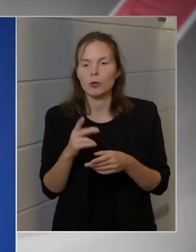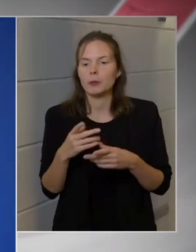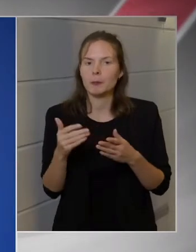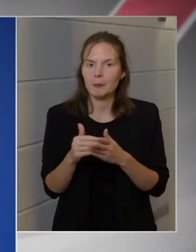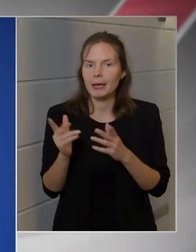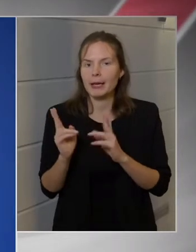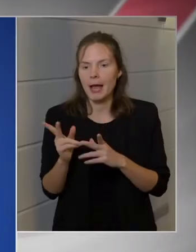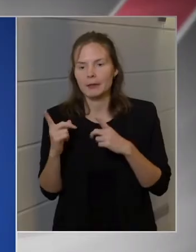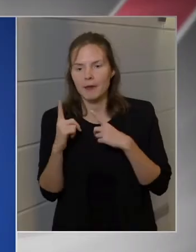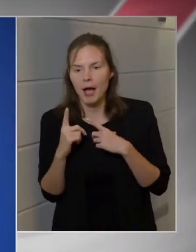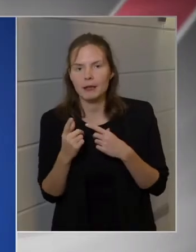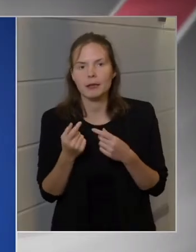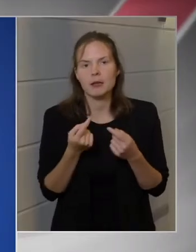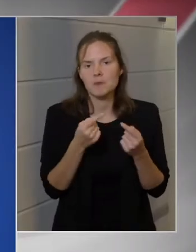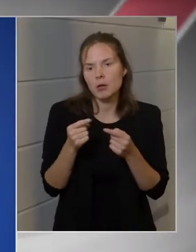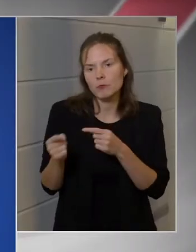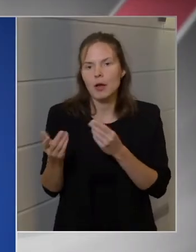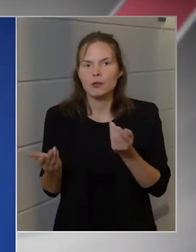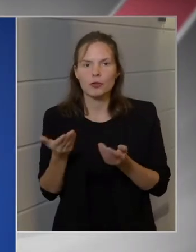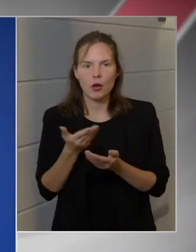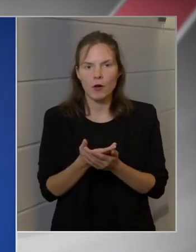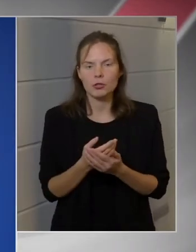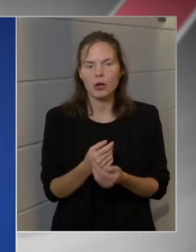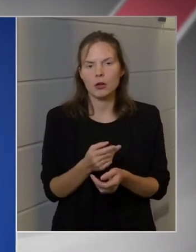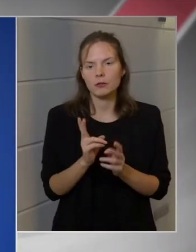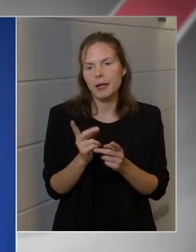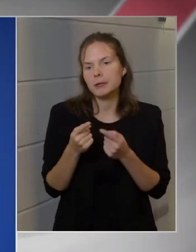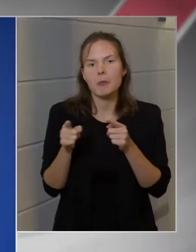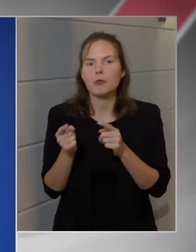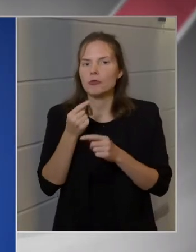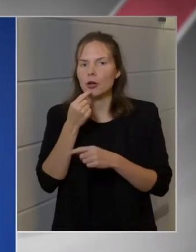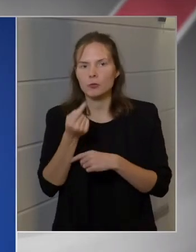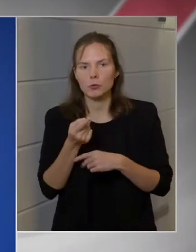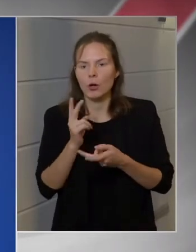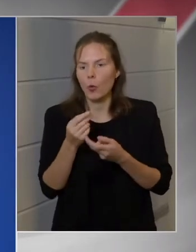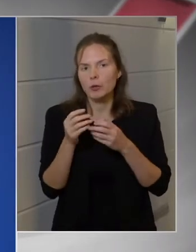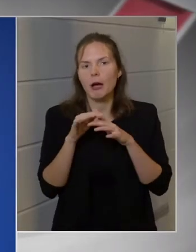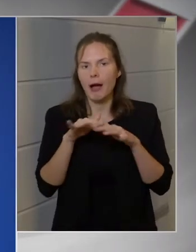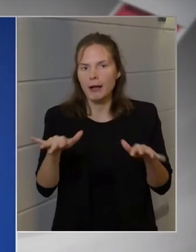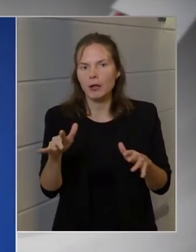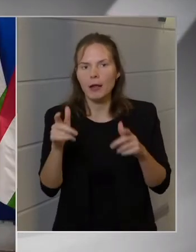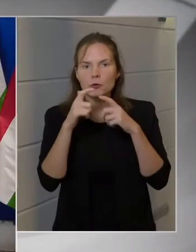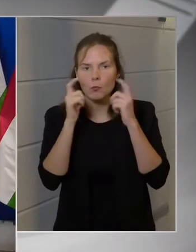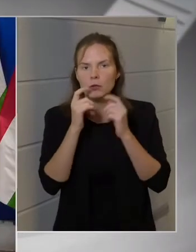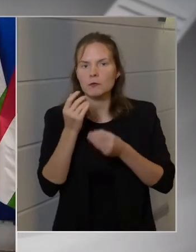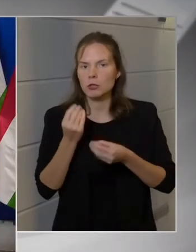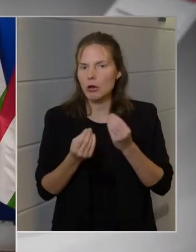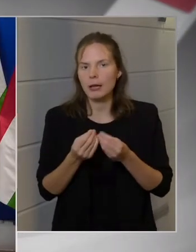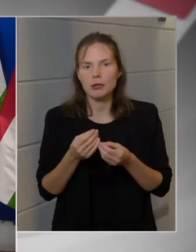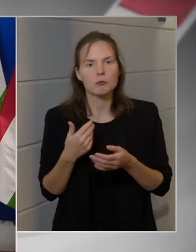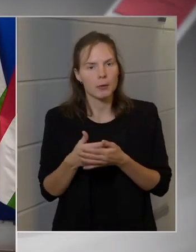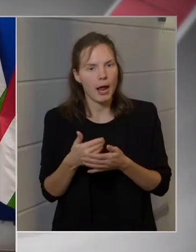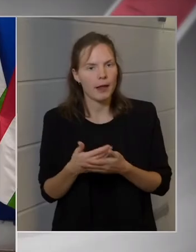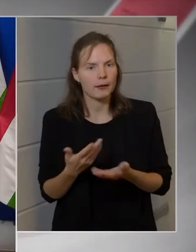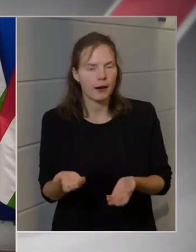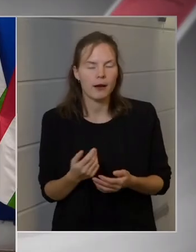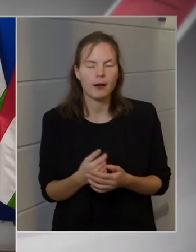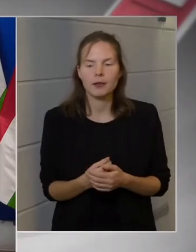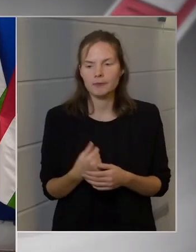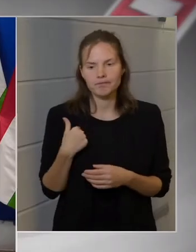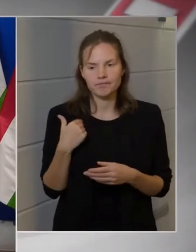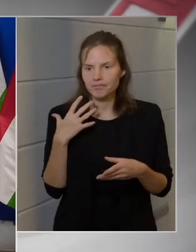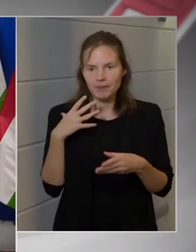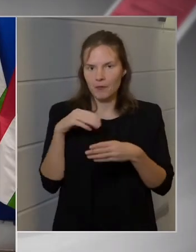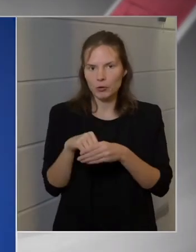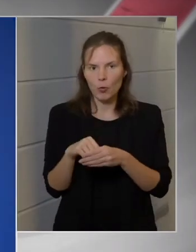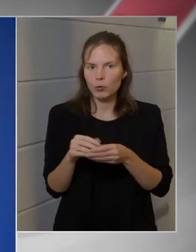várhatunk, bizonyára volt olyan, aki ezt javasolta, és lehet, hogy olyan is volt, aki azt mondta, hogy általános haszkviselési kötelezettséget rendeljünk el. De nem vagyok